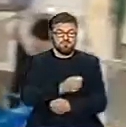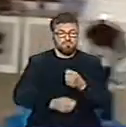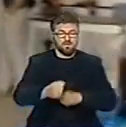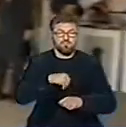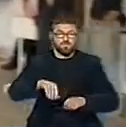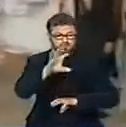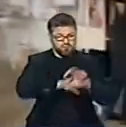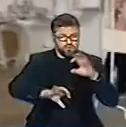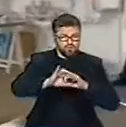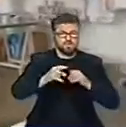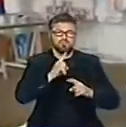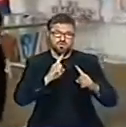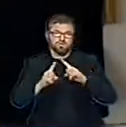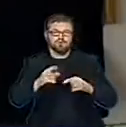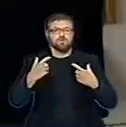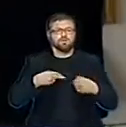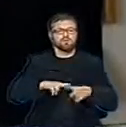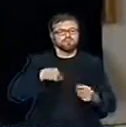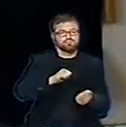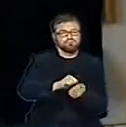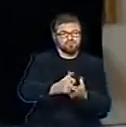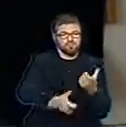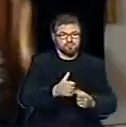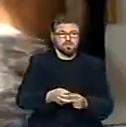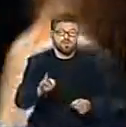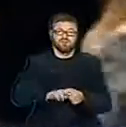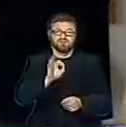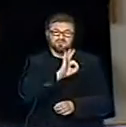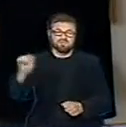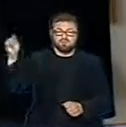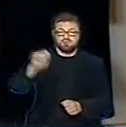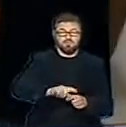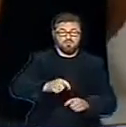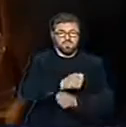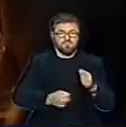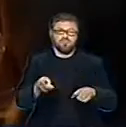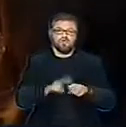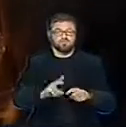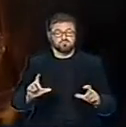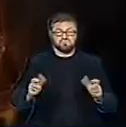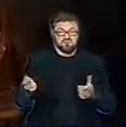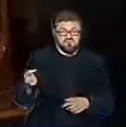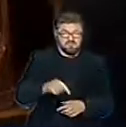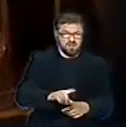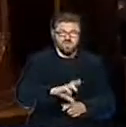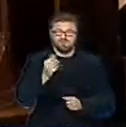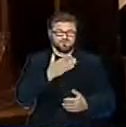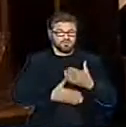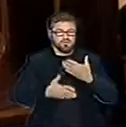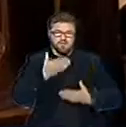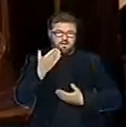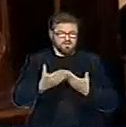mogli obejrzeć produkty i porozmawiać z ich twórcami. Niektórzy przyjechali na targi specjalnie, inni przyszli przypadkiem. Wszyscy jednak chwalili